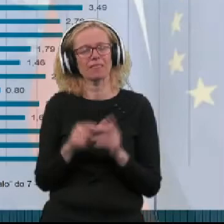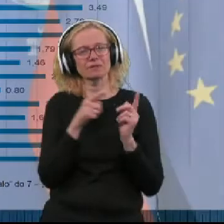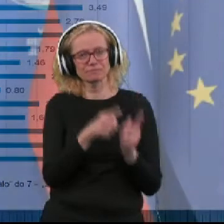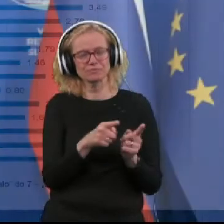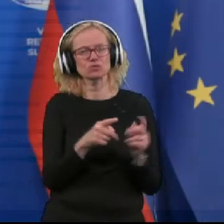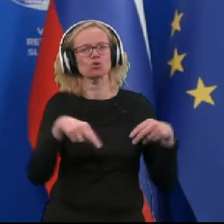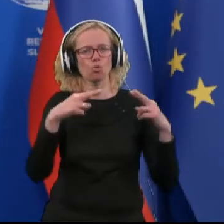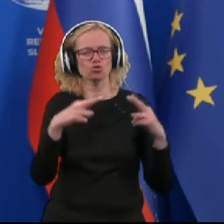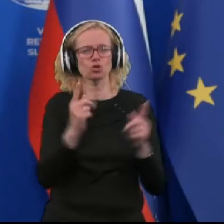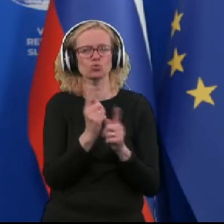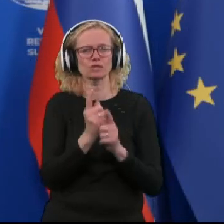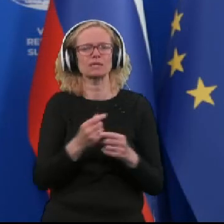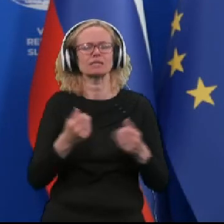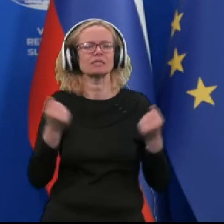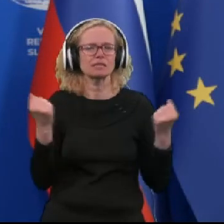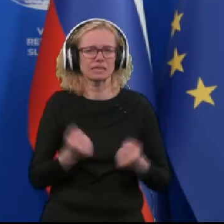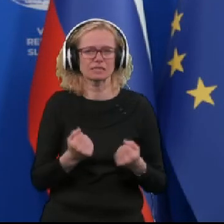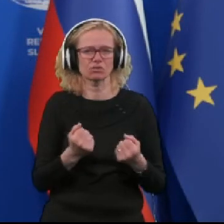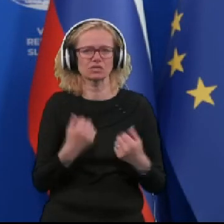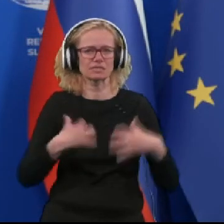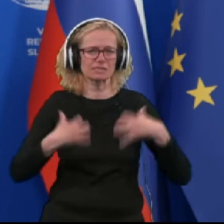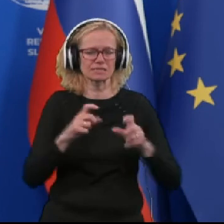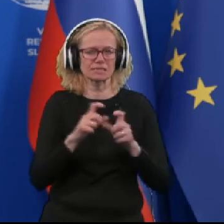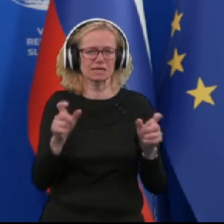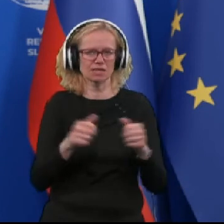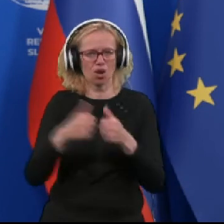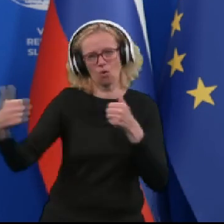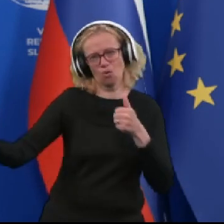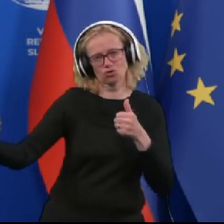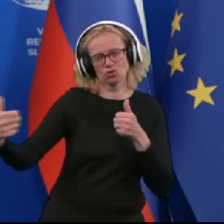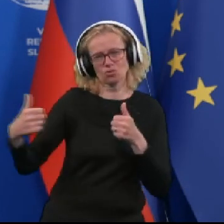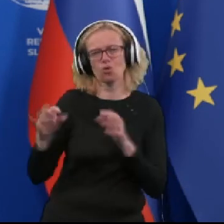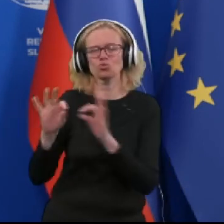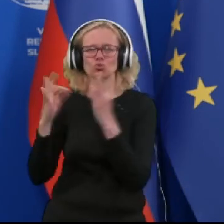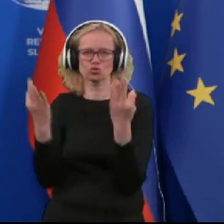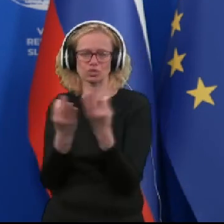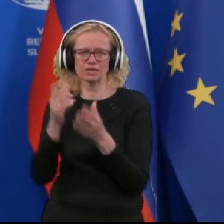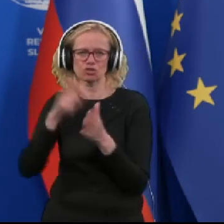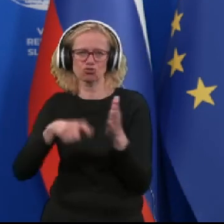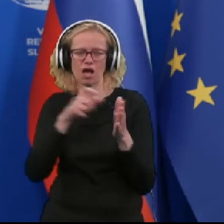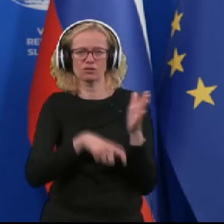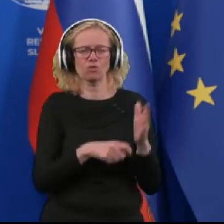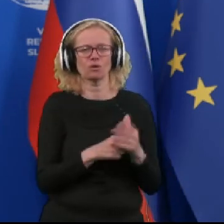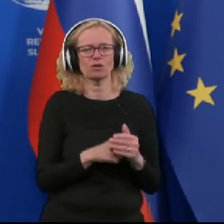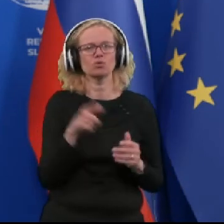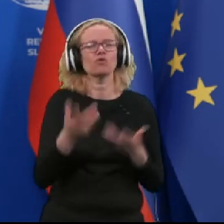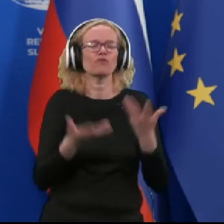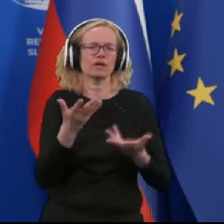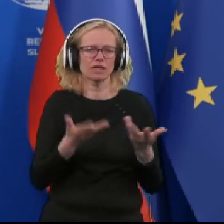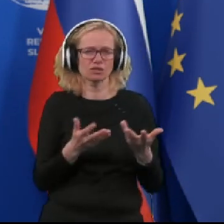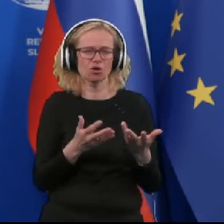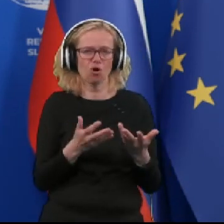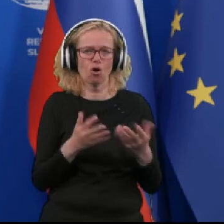soočajo tudi z intenzivnejšimi stiskami zaradi ločenosti od družinskih članov. Gre najverjetna je za